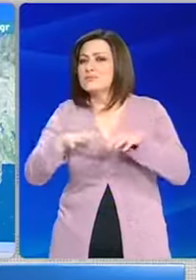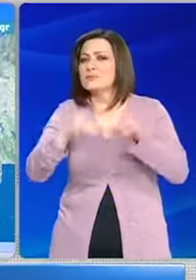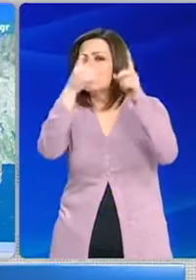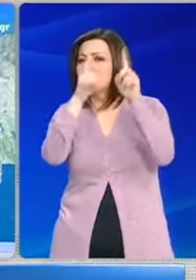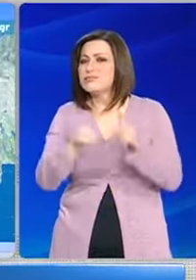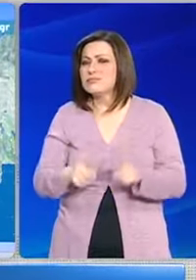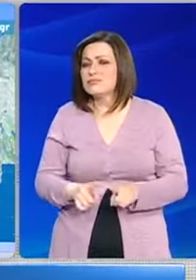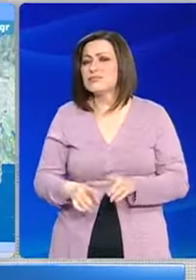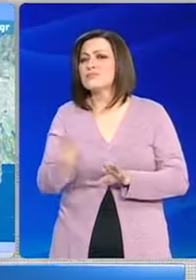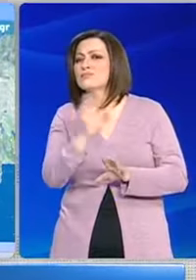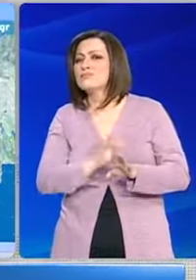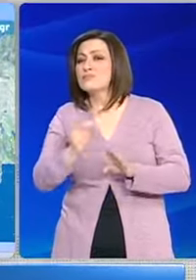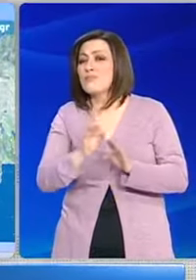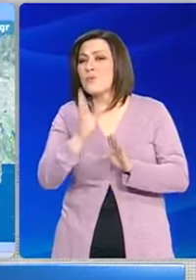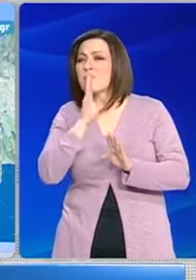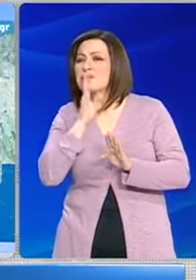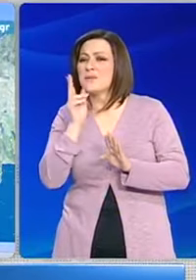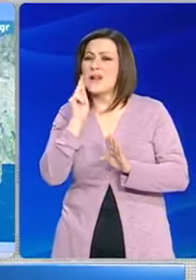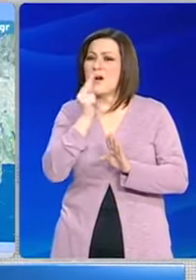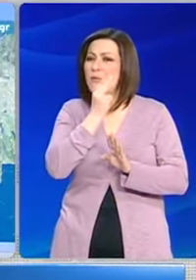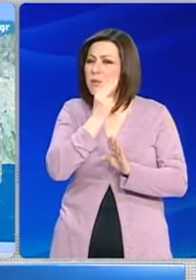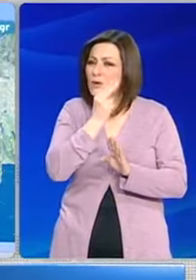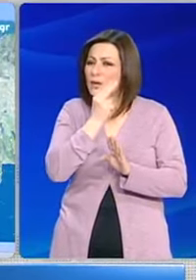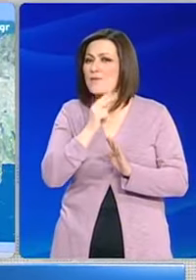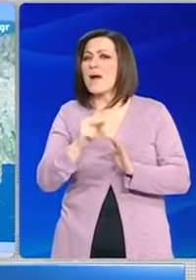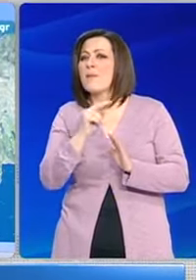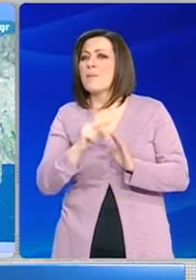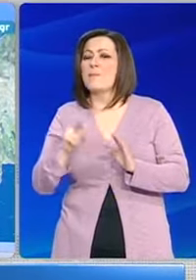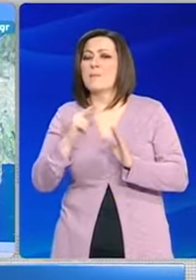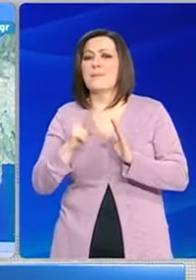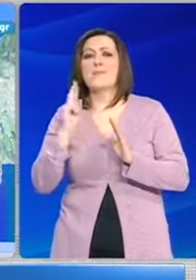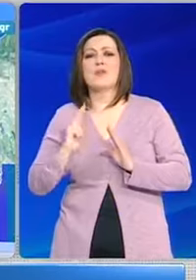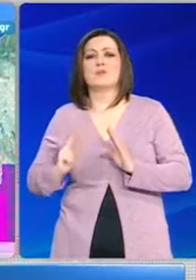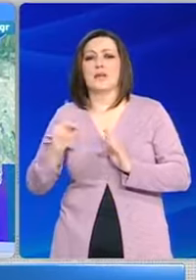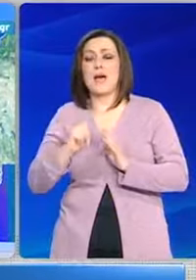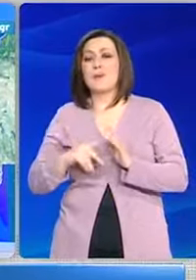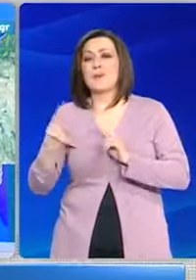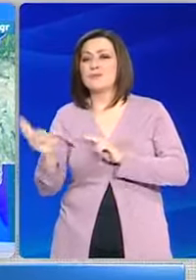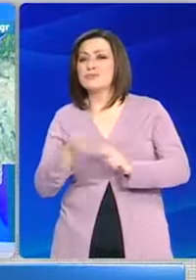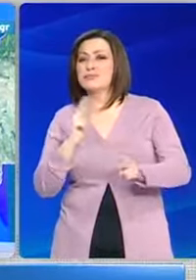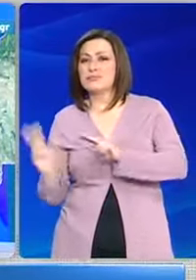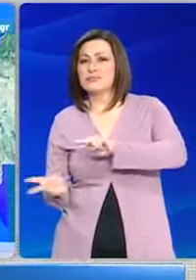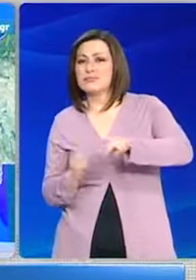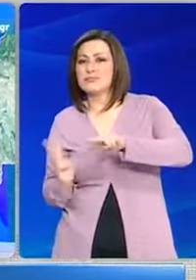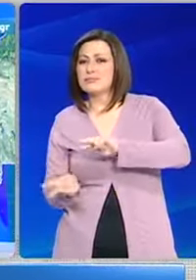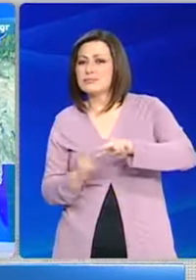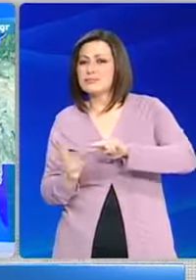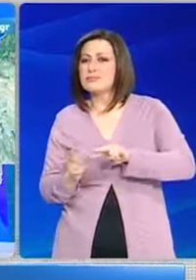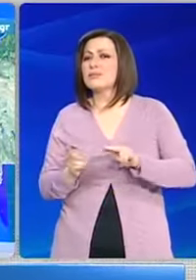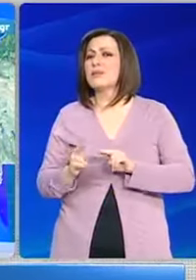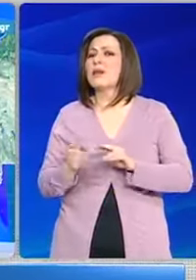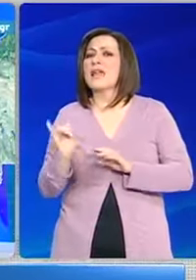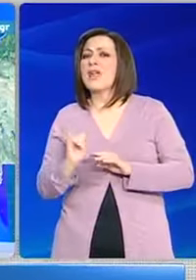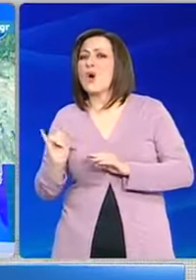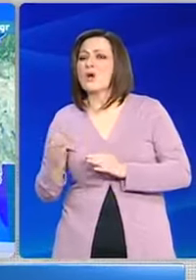καταιγίδες θα σημειωθούν κυρίως το μεσημέρι και το απόγευμα και κυρίως στα υπηρετικά. Οι άνεμοι θα πνέουν από νότιες διευθύνσεις, έντασή τους στο